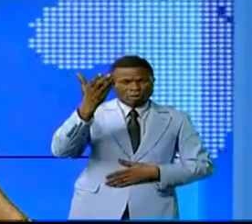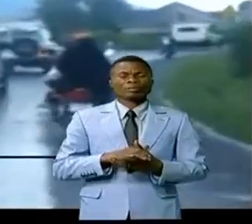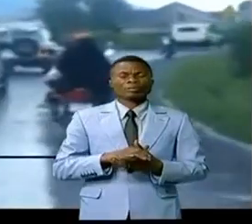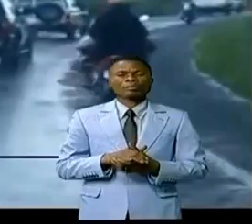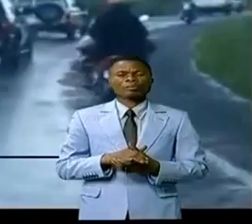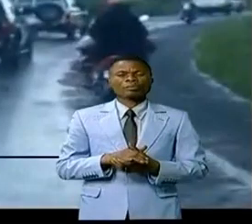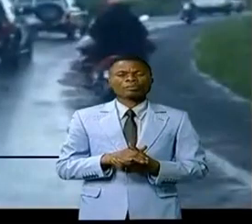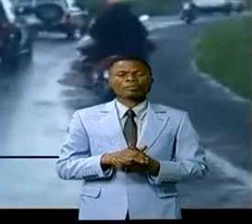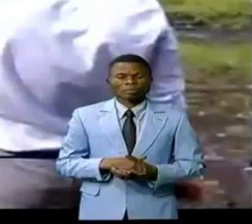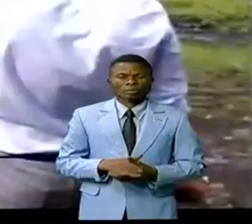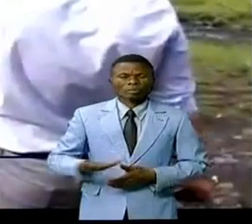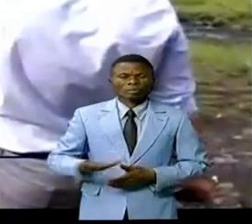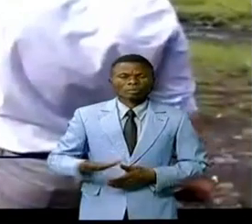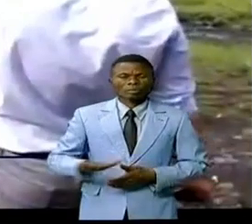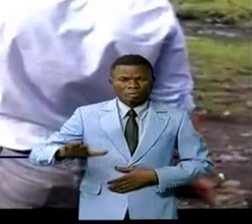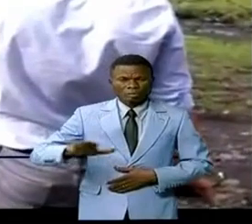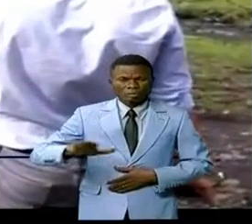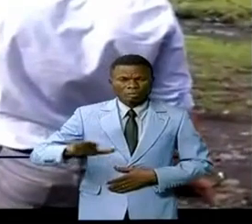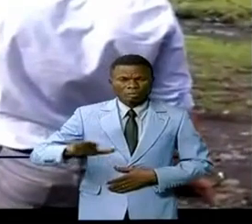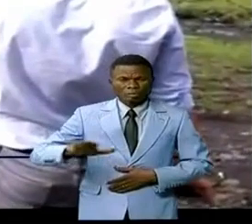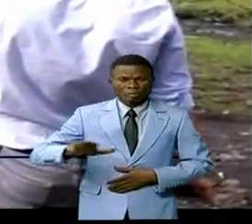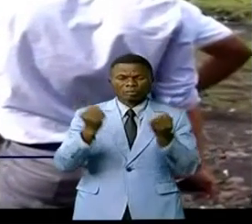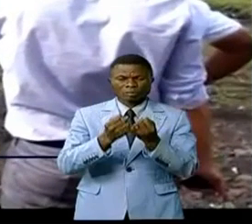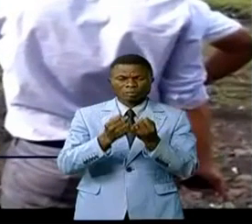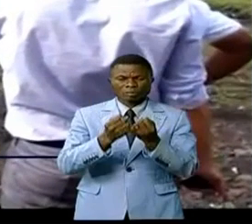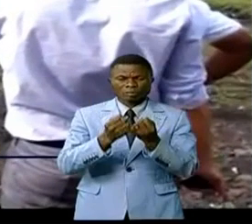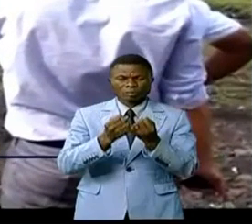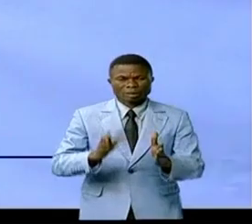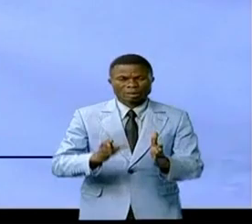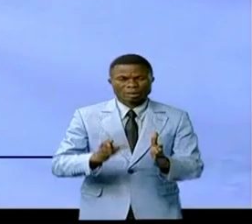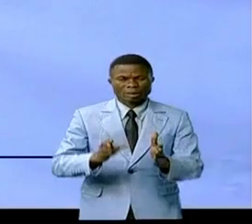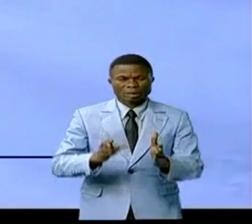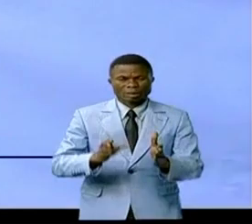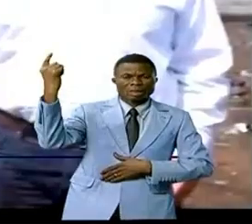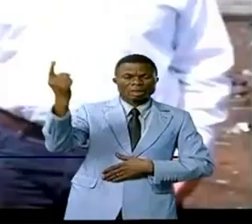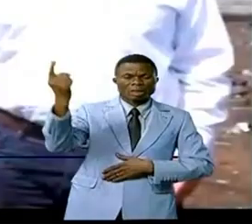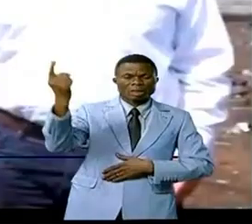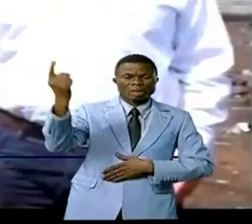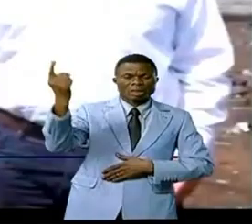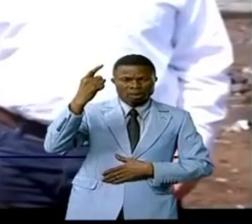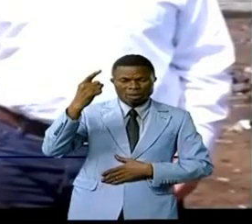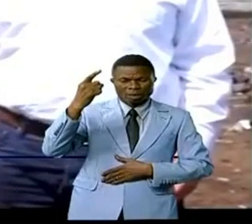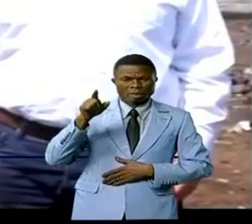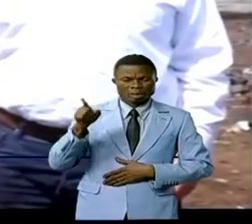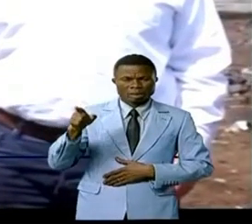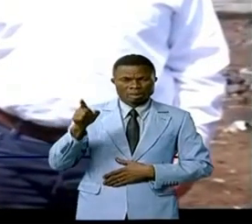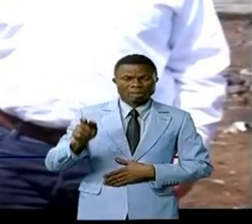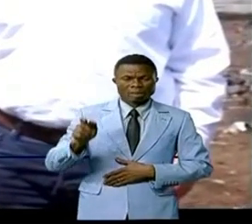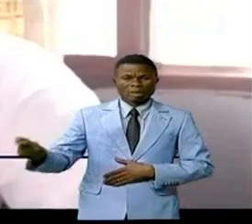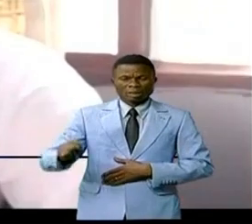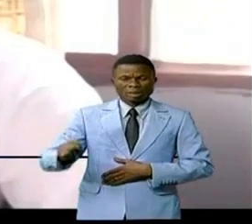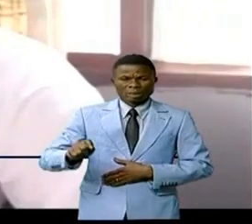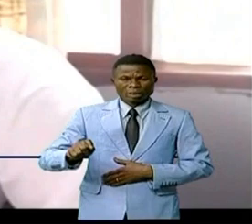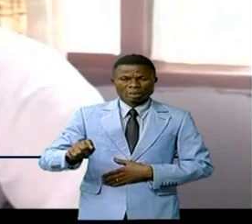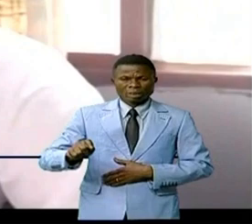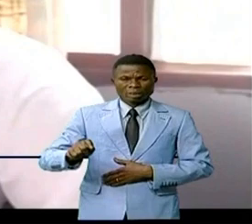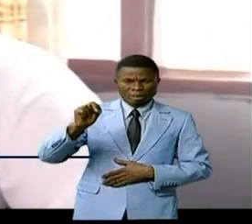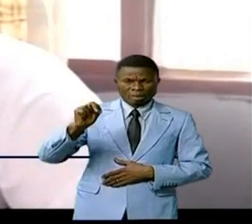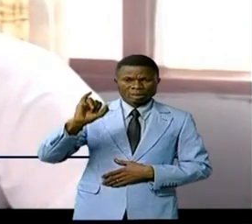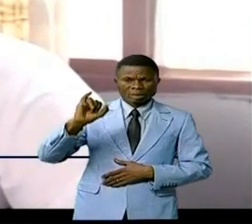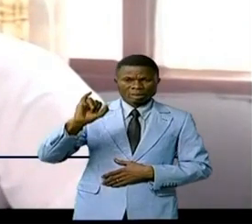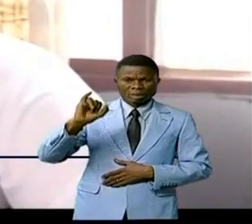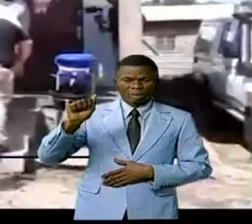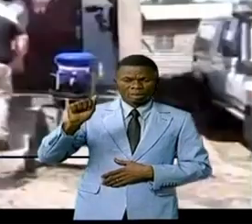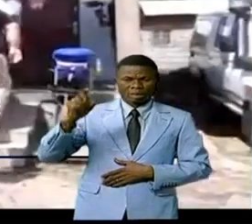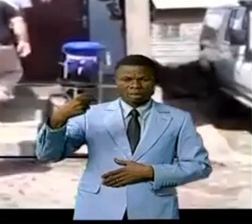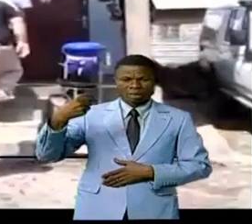Le directeur pays de l'agence américaine pour le développement international à Mouenegui en territoire de Nirangongo Paul Sébastine